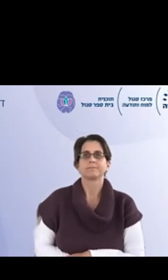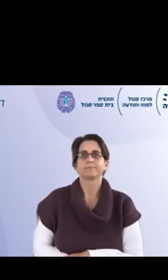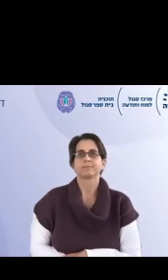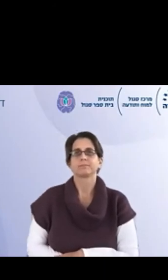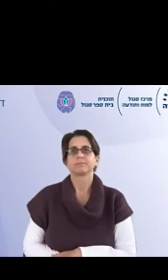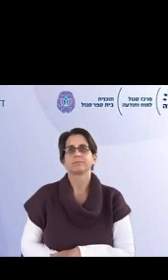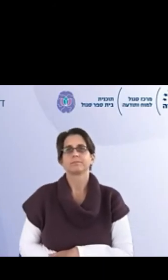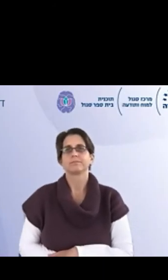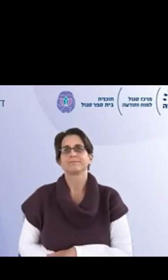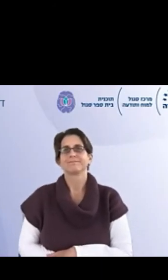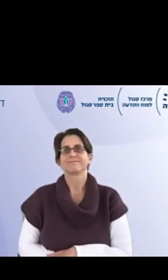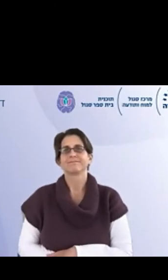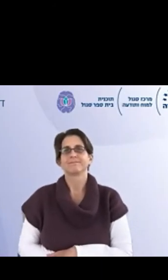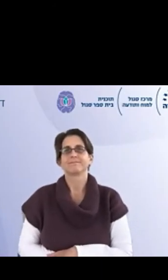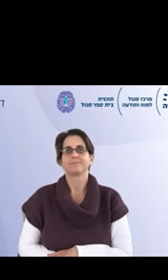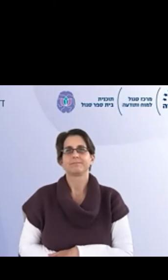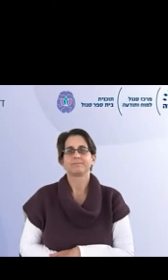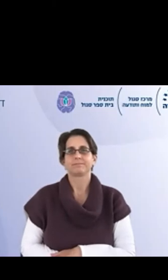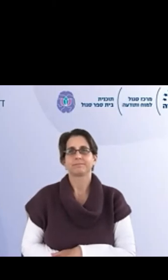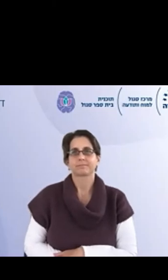וגם מובל מילה בית הספר ובית ספר